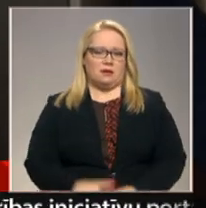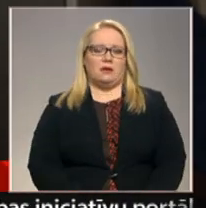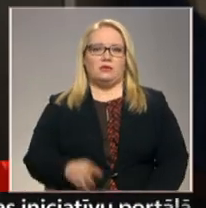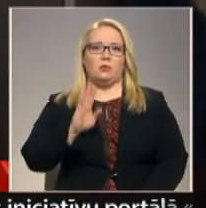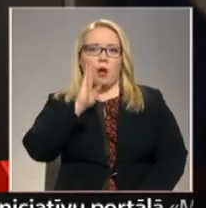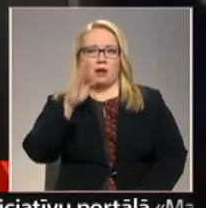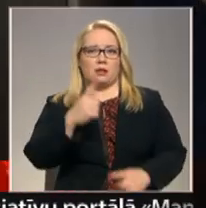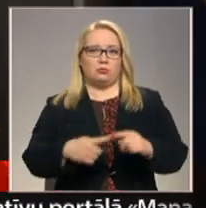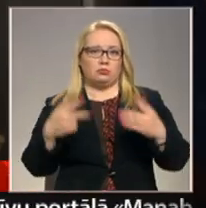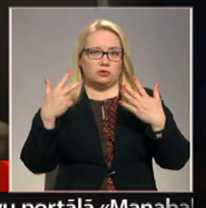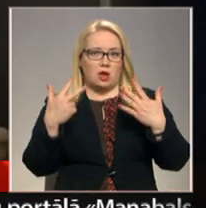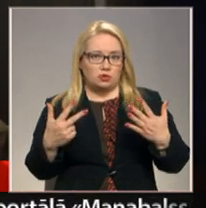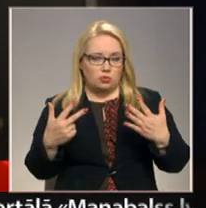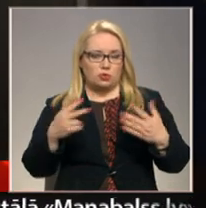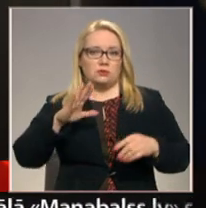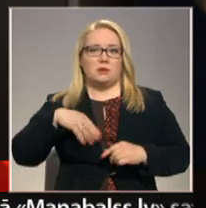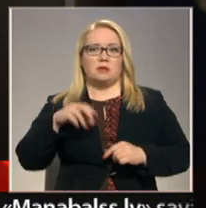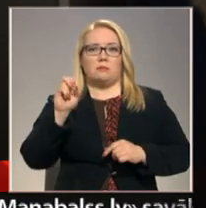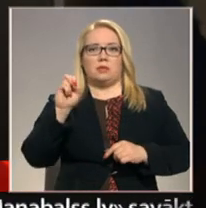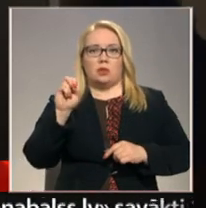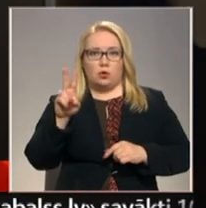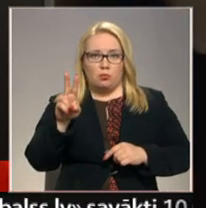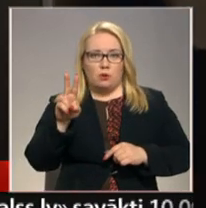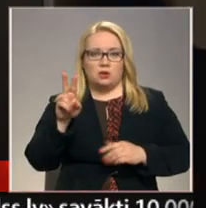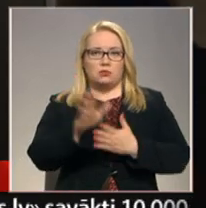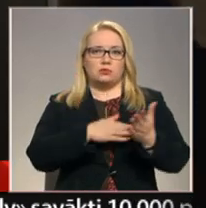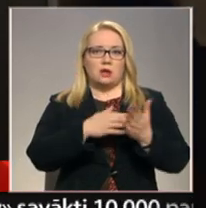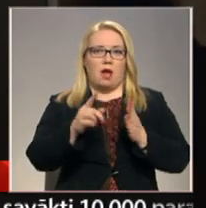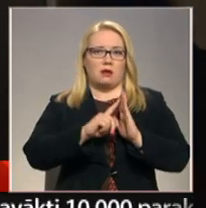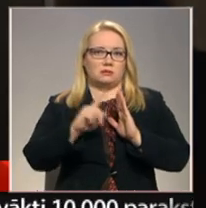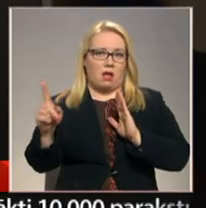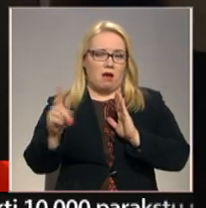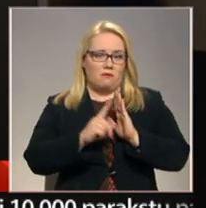astoņos, tad divpasmitos uz Kroslavu.